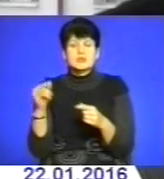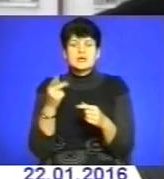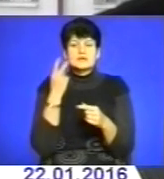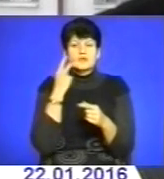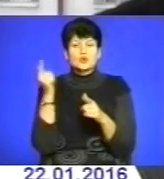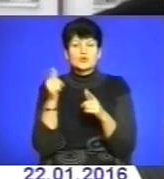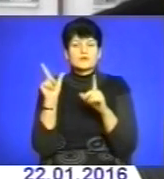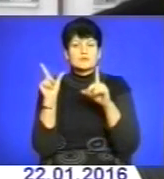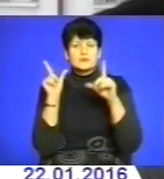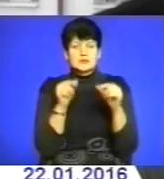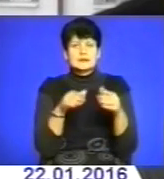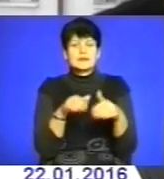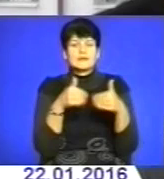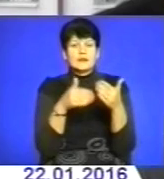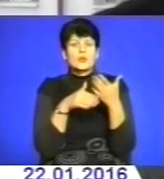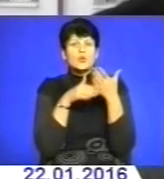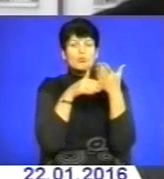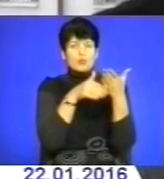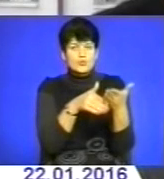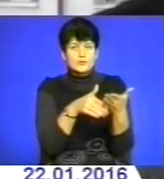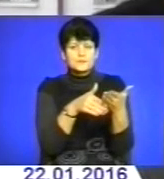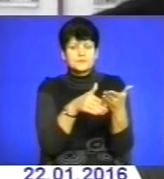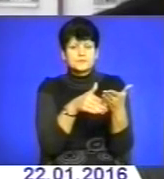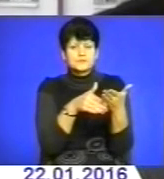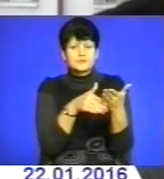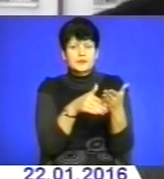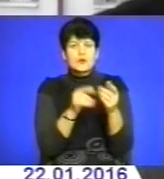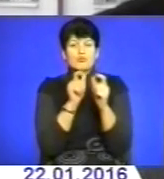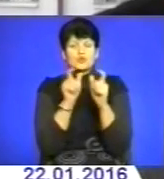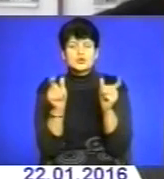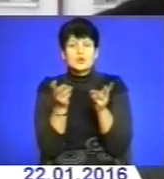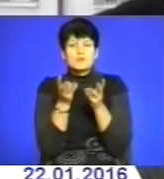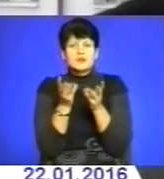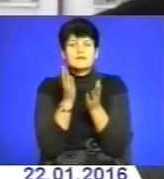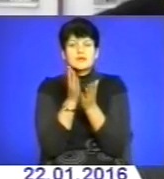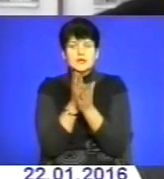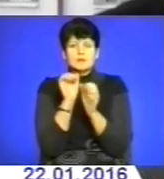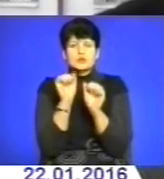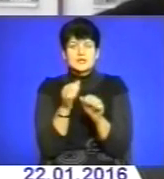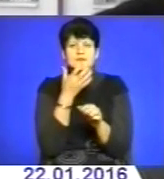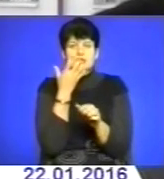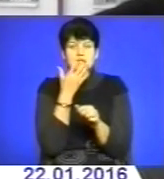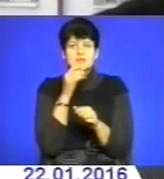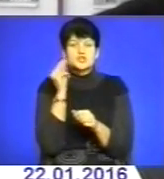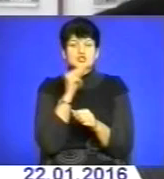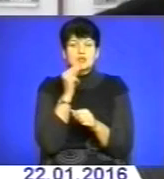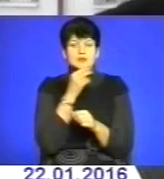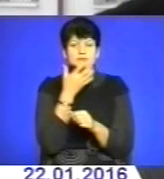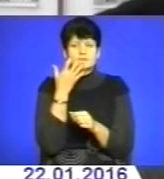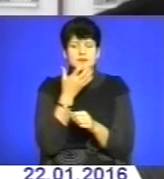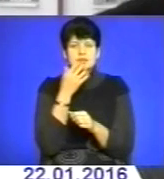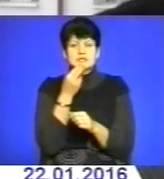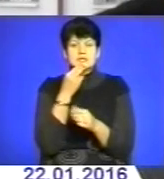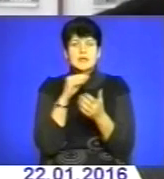виїхати, надати допомогу. На пункті обігріву є можливість зігритися гарячим чаем зі стійкою